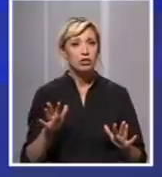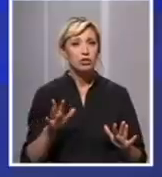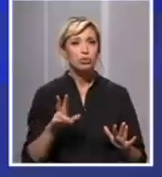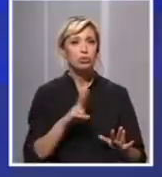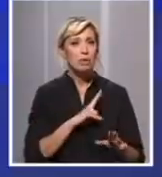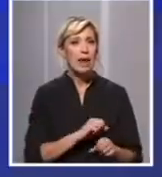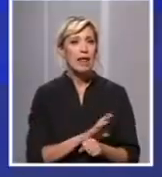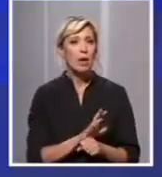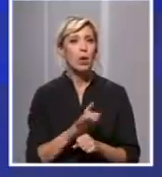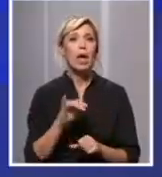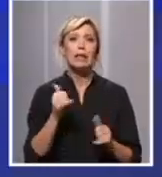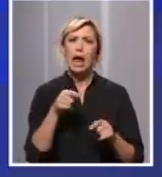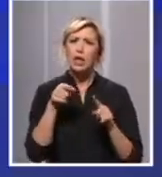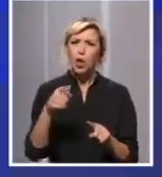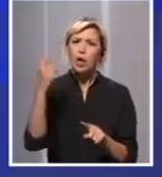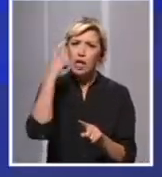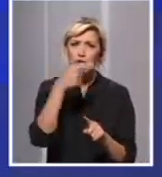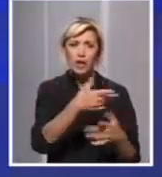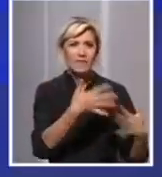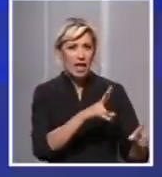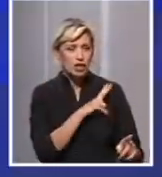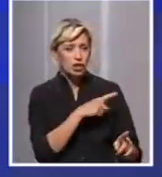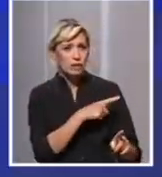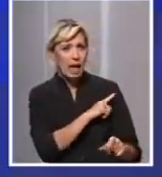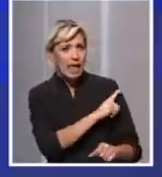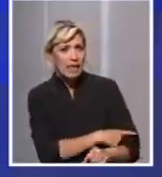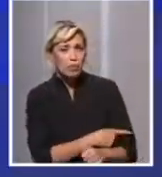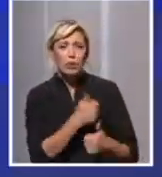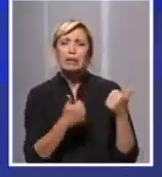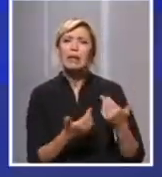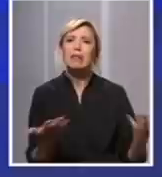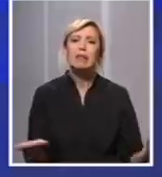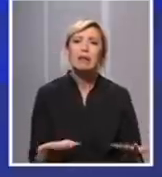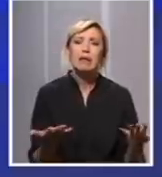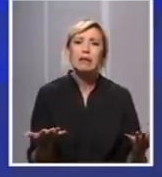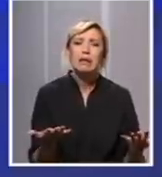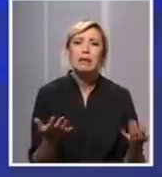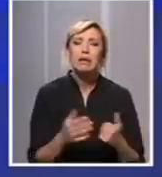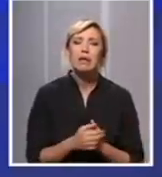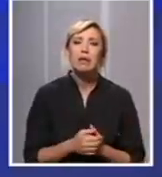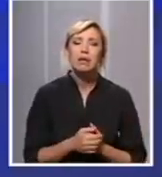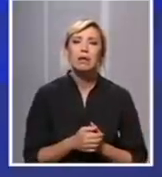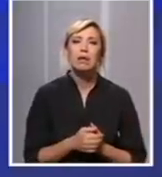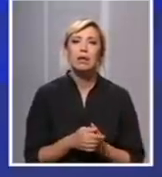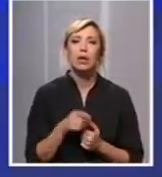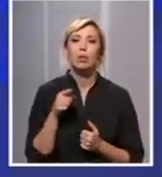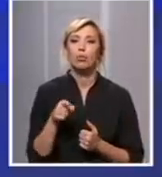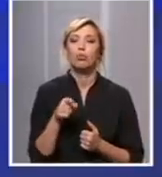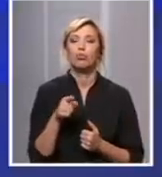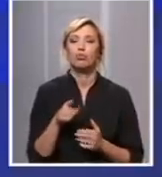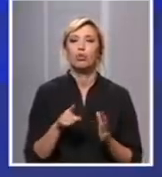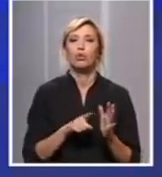i uopšte da li taj podatak tača to je onda gotovo pola miliona, koliko nešto više? Pa to su rezultate nacionalne studije